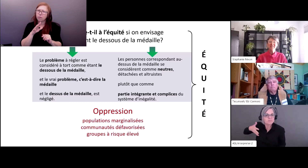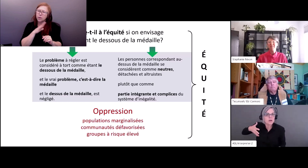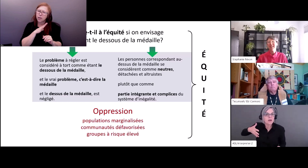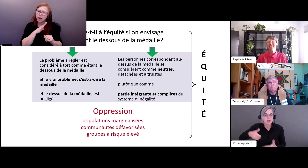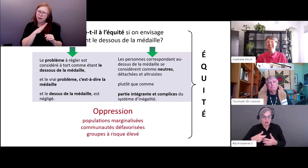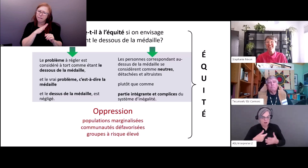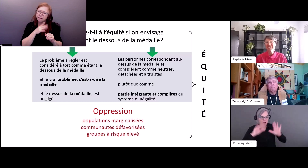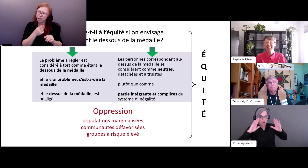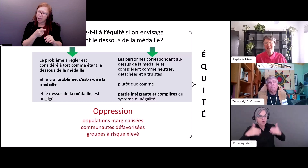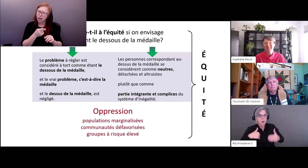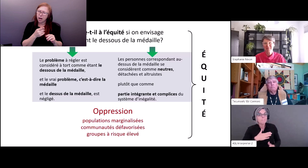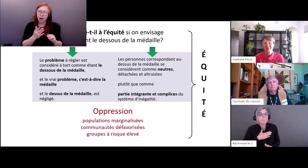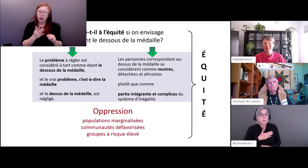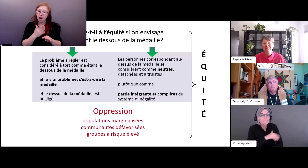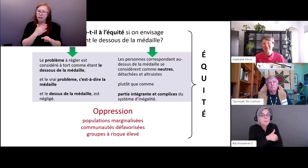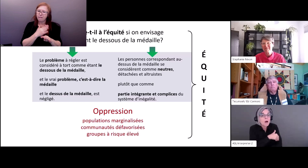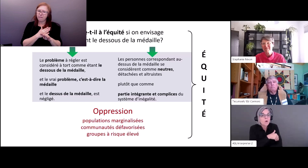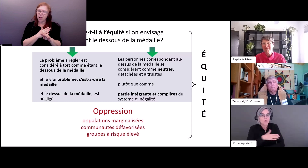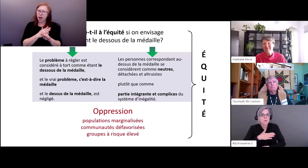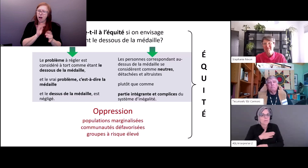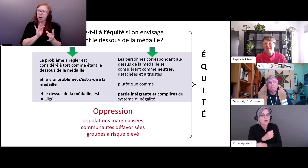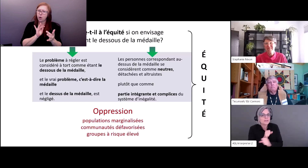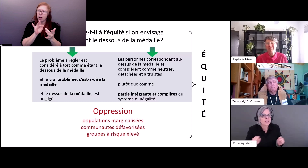sûreté de manière plus sûre voilà